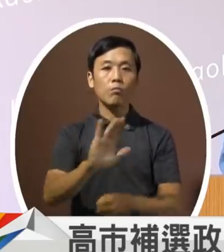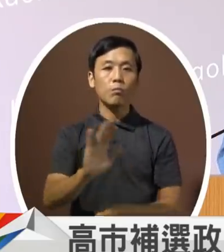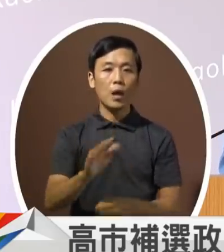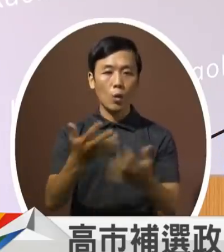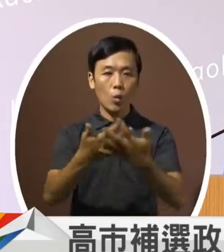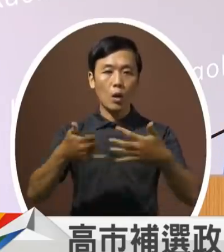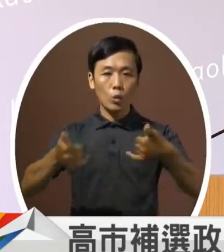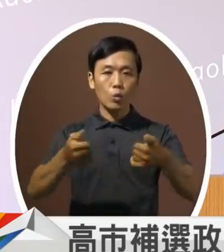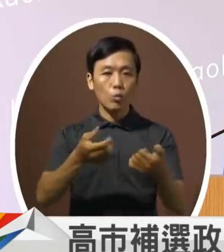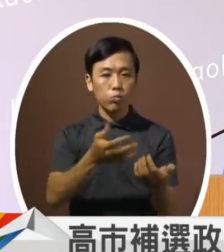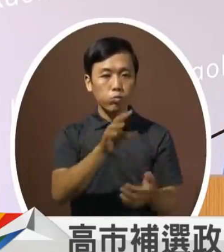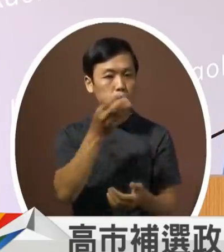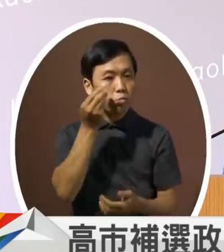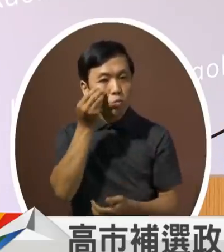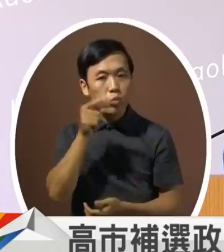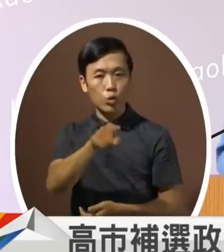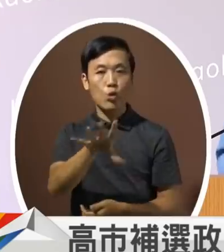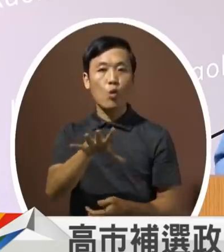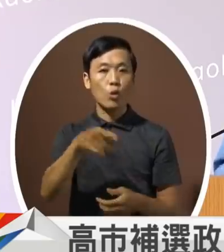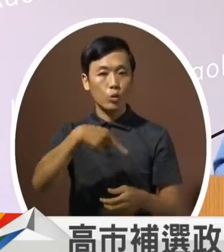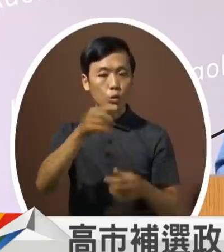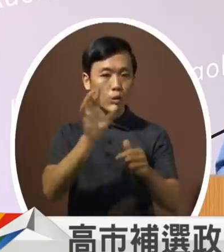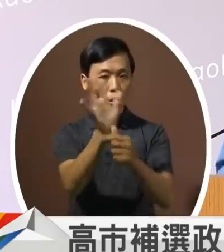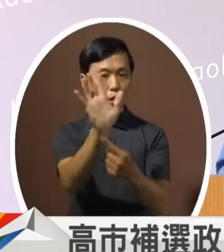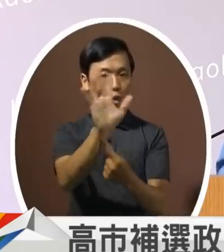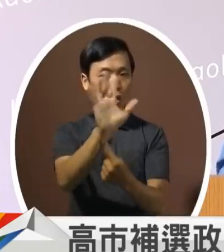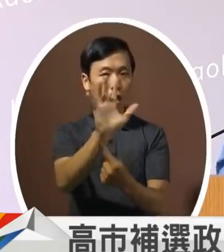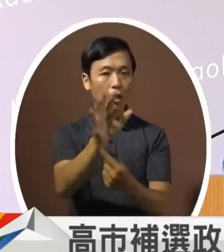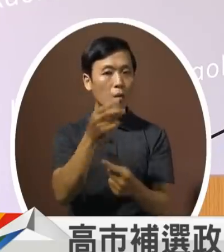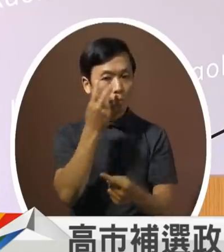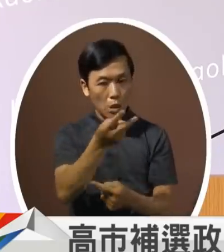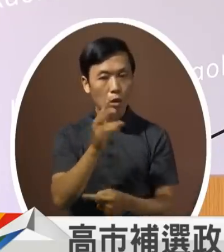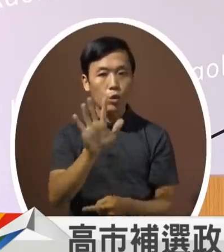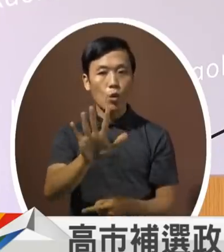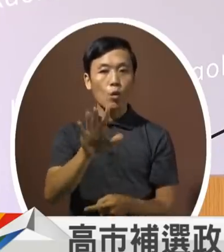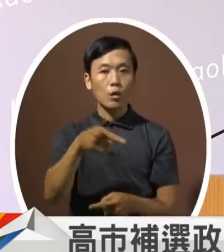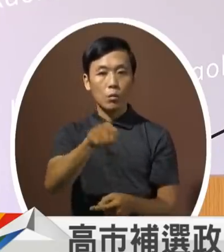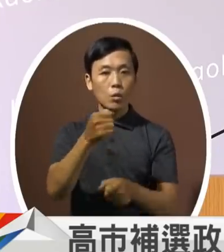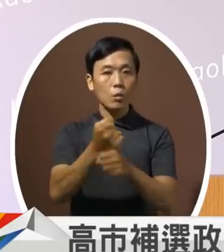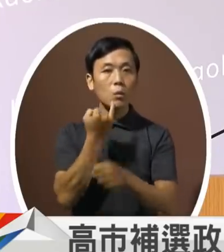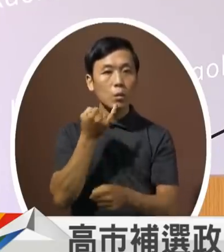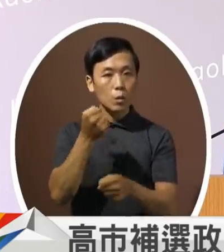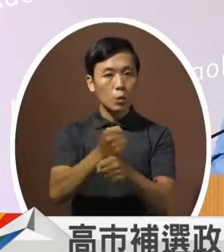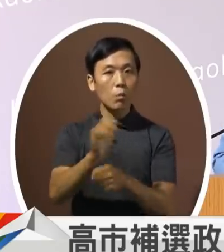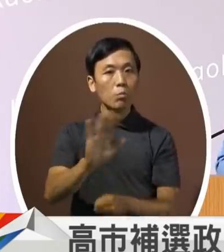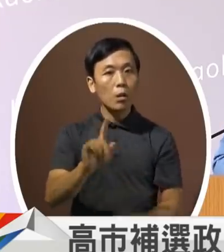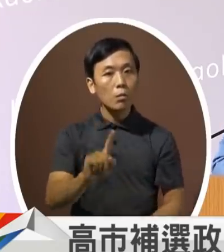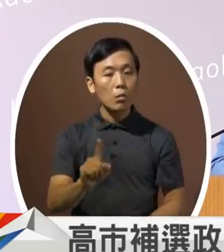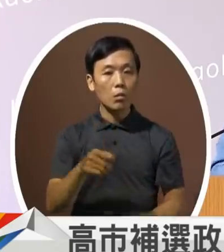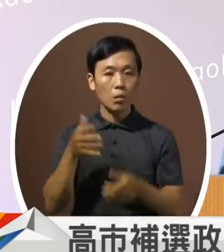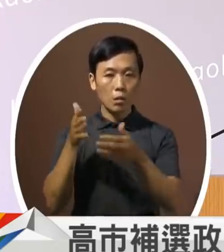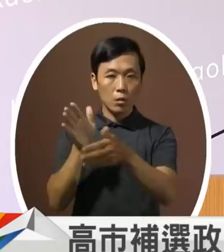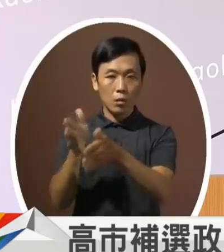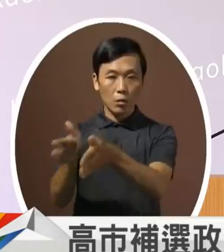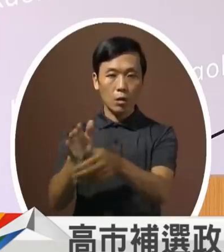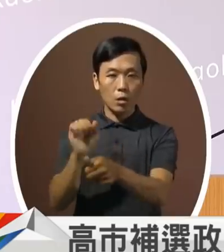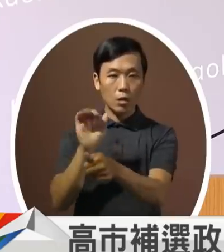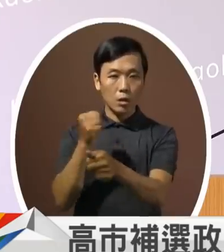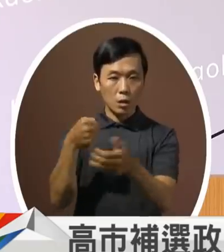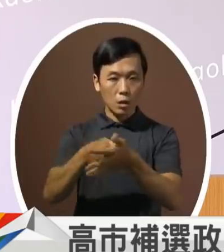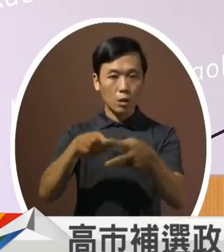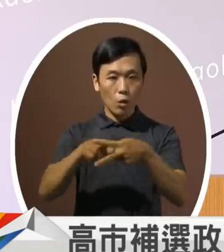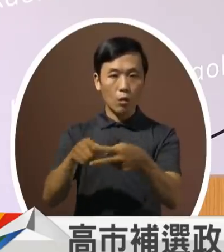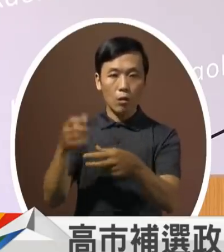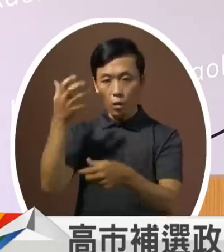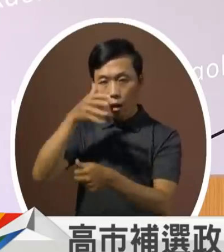看荷兰去考察都可以为什么你可以做为什么不做把这个制度建立起来让志工让老人家去照顾更老的